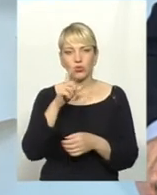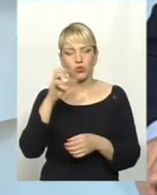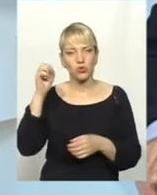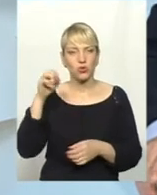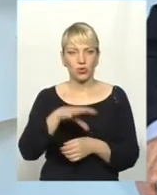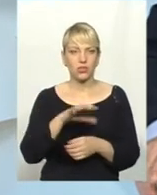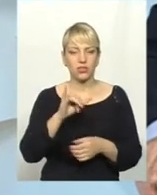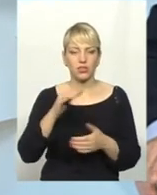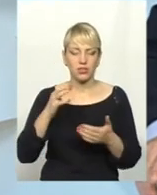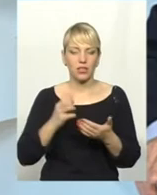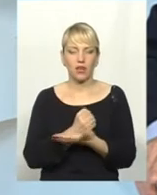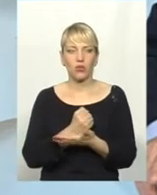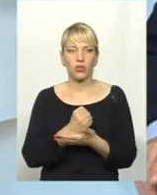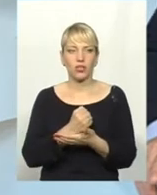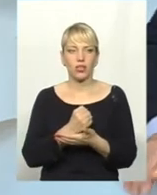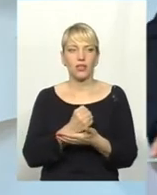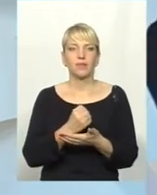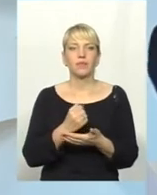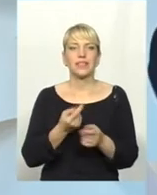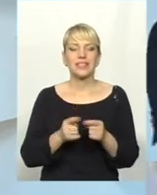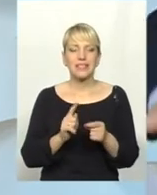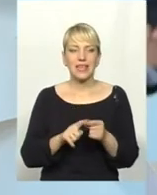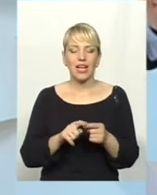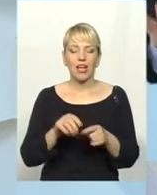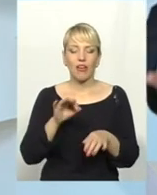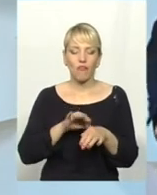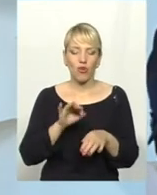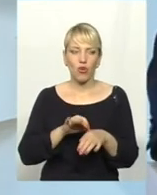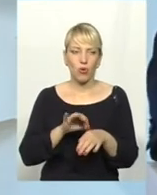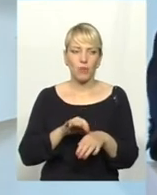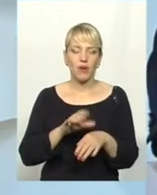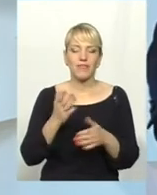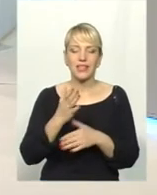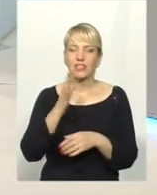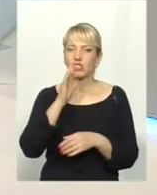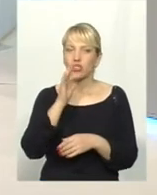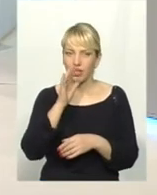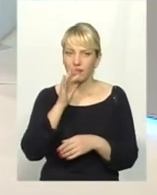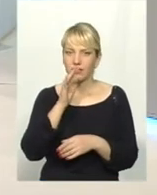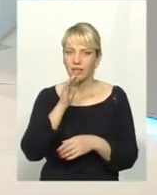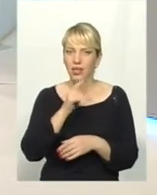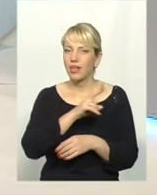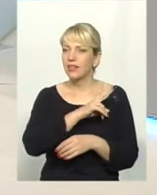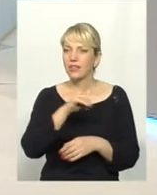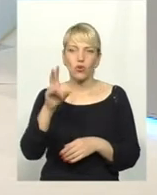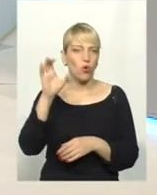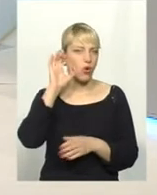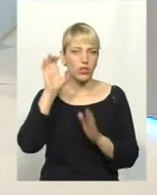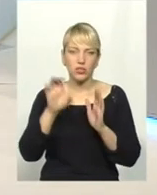і знаходили там закономірності. Хвороба в якийсь час нікого не слухаючись